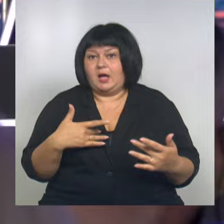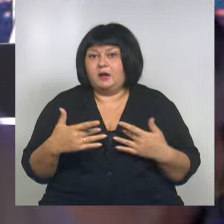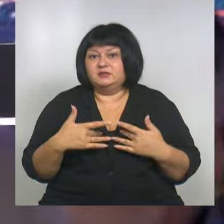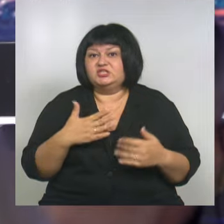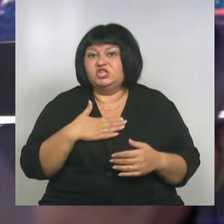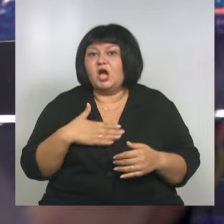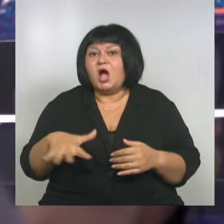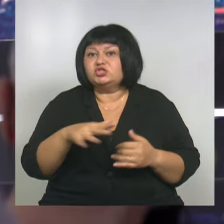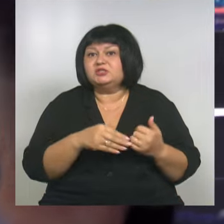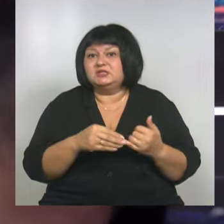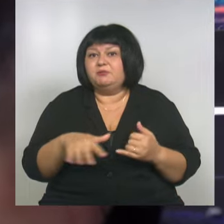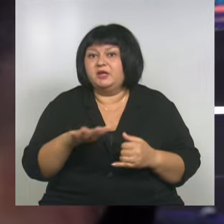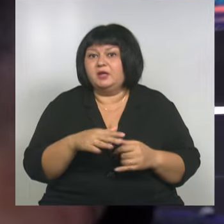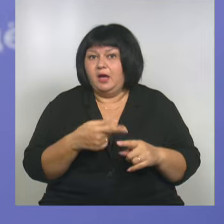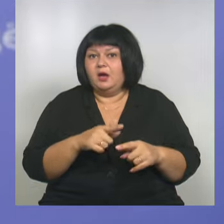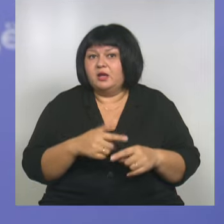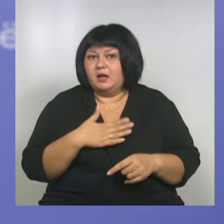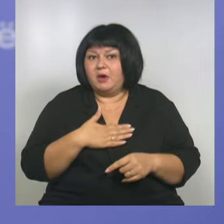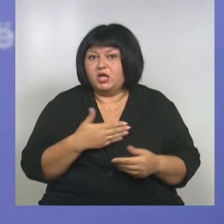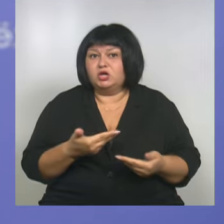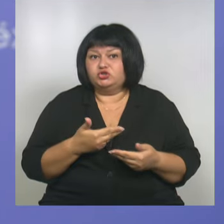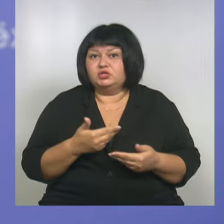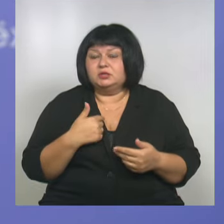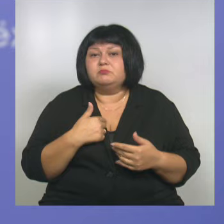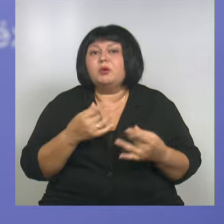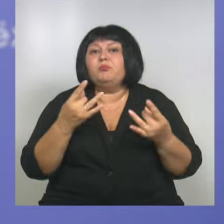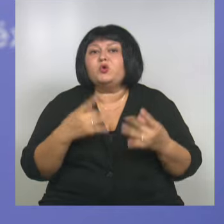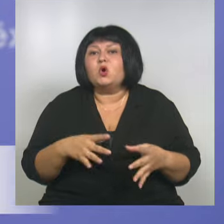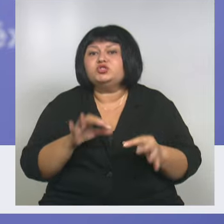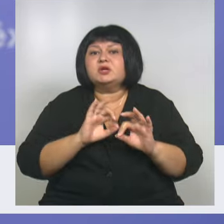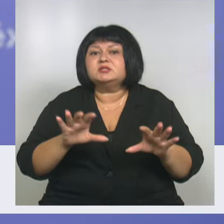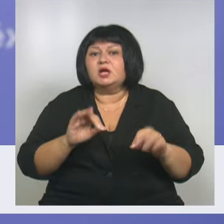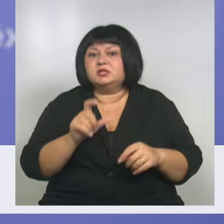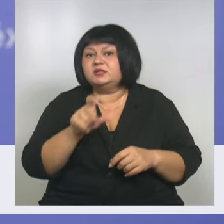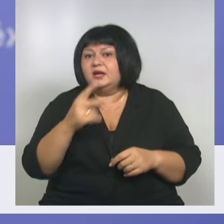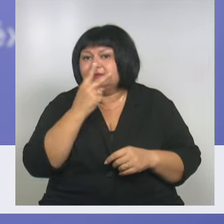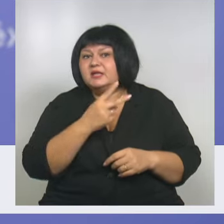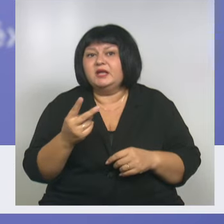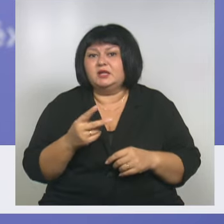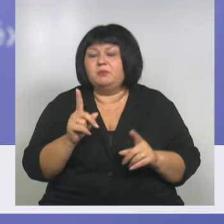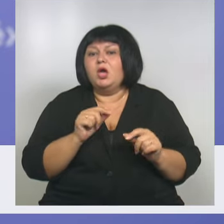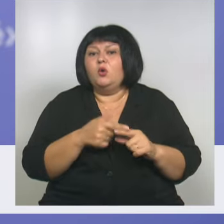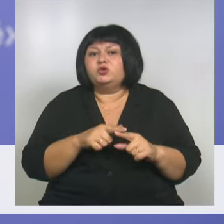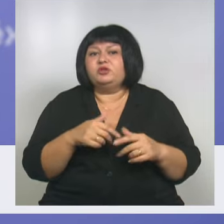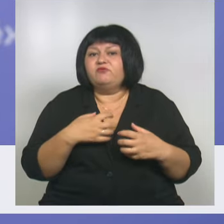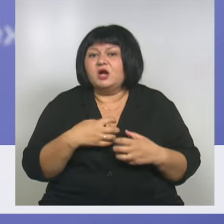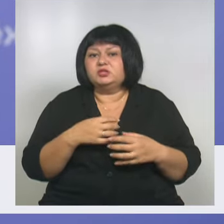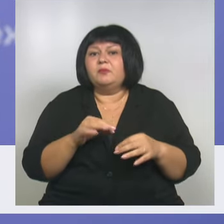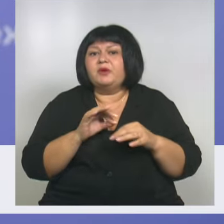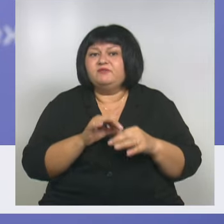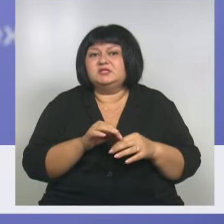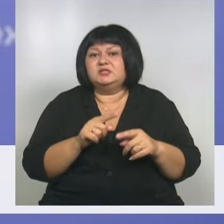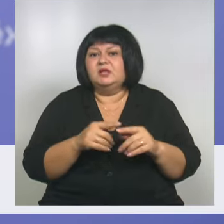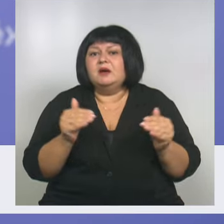наши земляки. Это моя жизнь, и мне гораздо проще рассказать это зрителям. И очень важно провести тот самый маленький